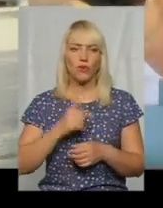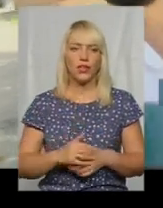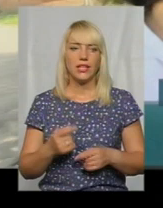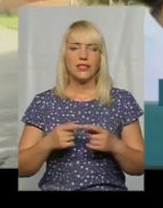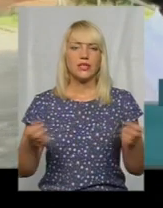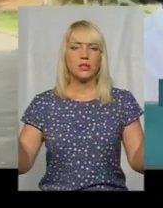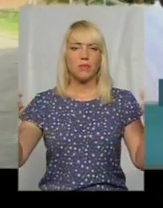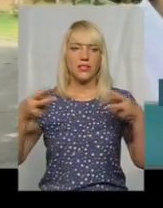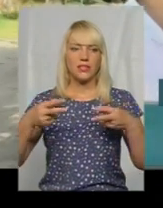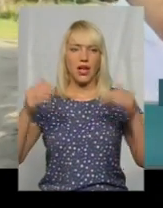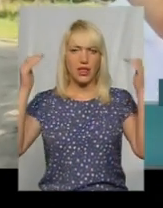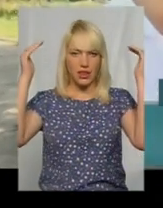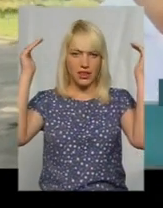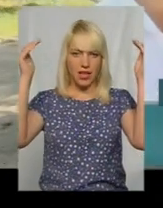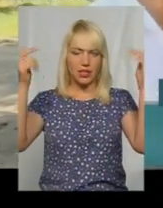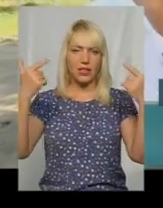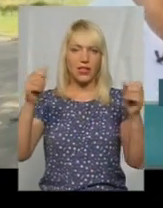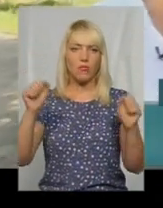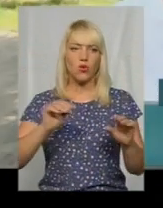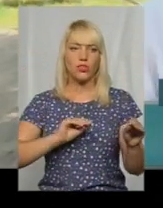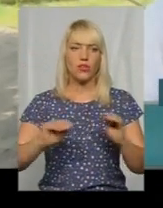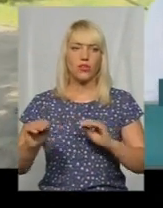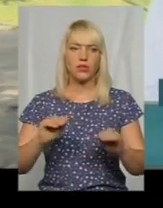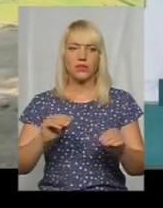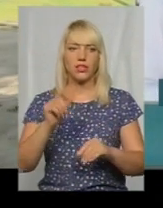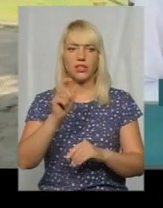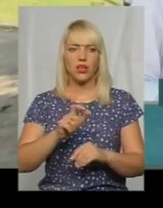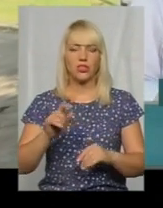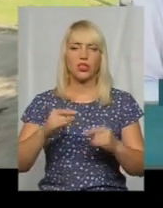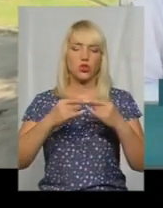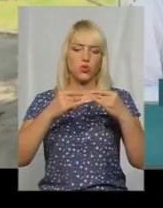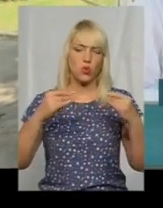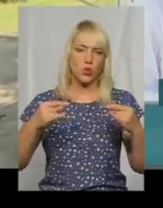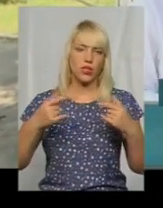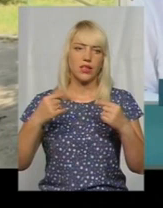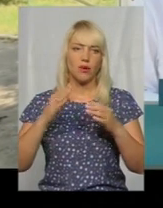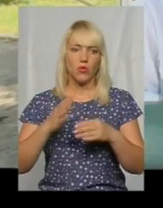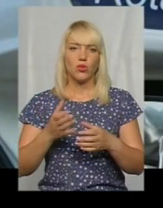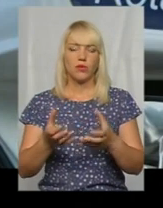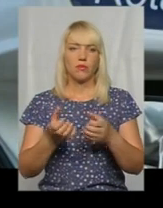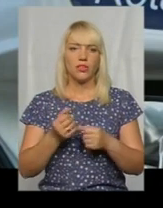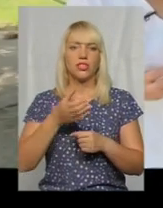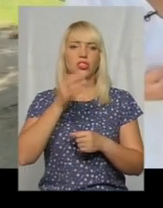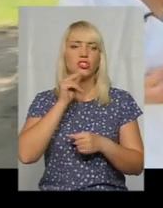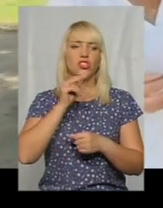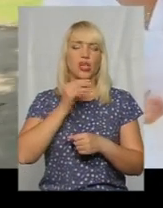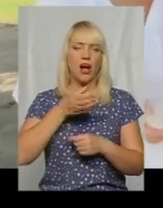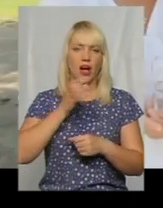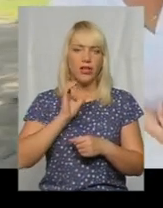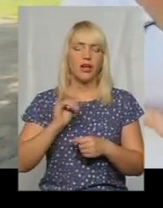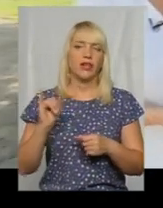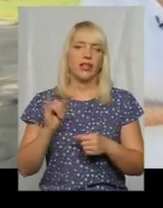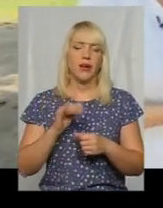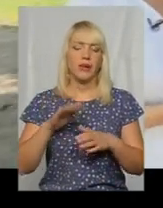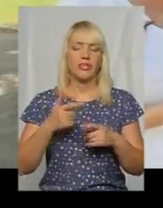Спеціально натягнутий тент, де можна розмістити донорів, розмістити столики, де вони будуть приймати чай. І потім, після того, як вони